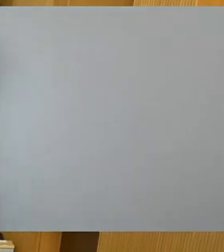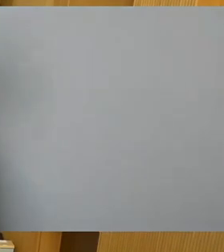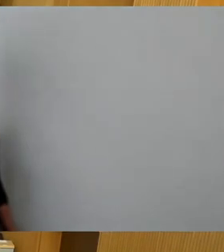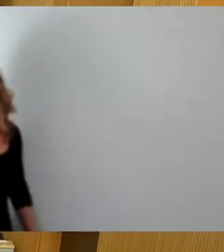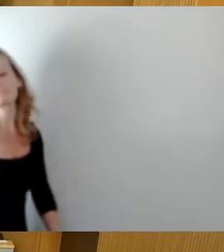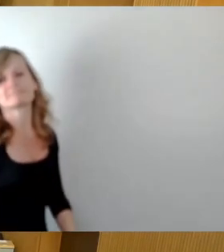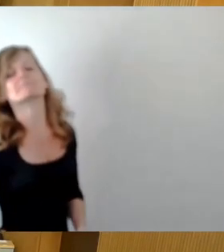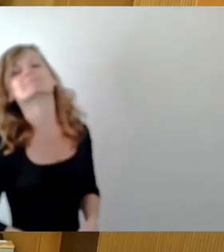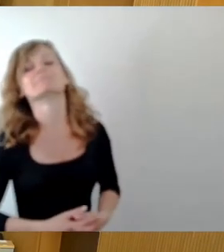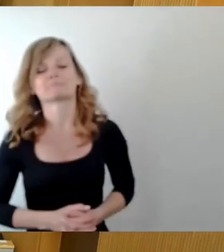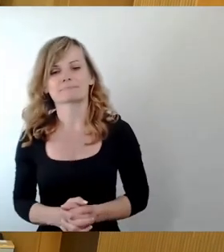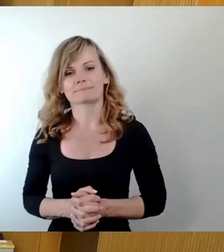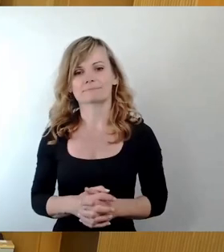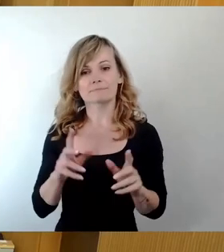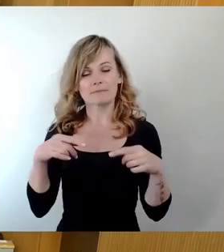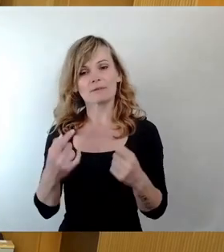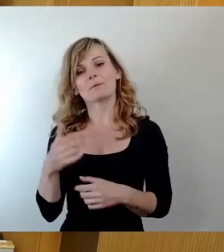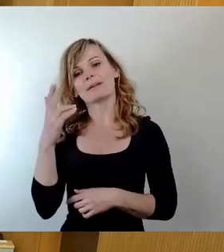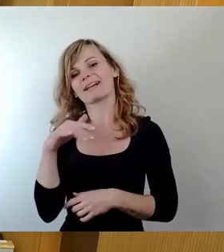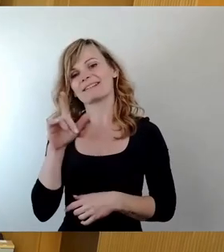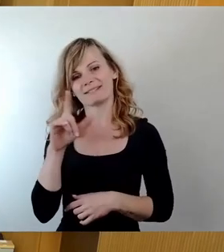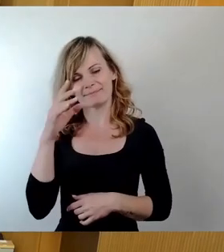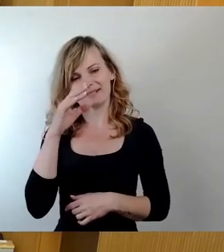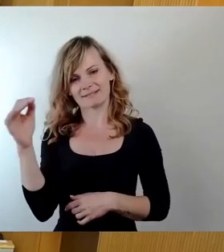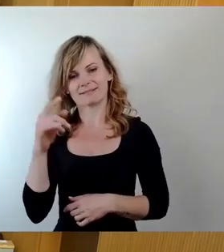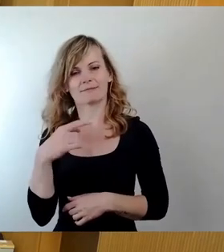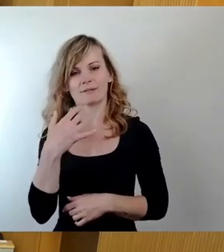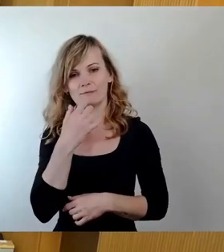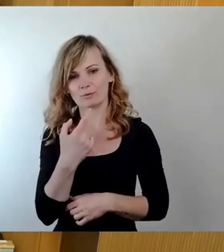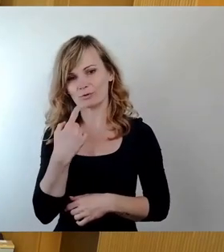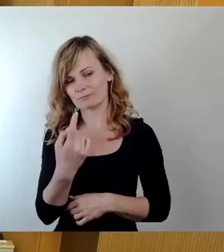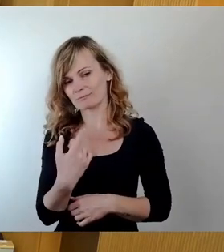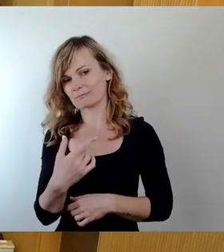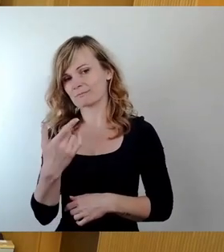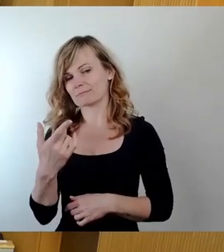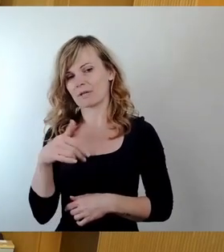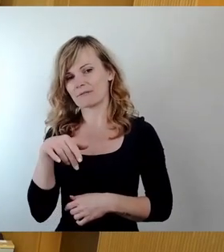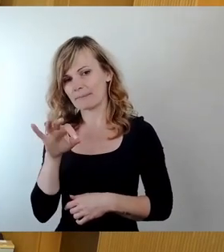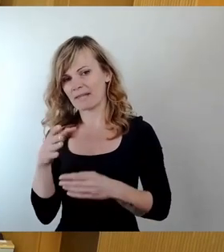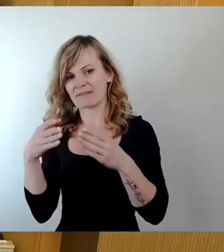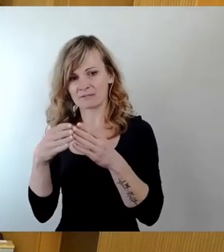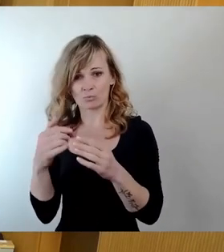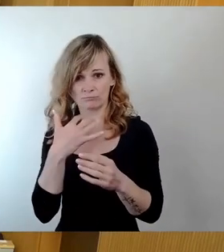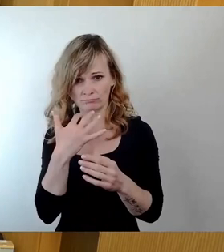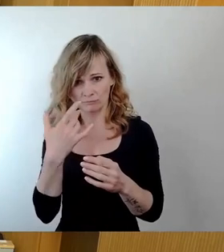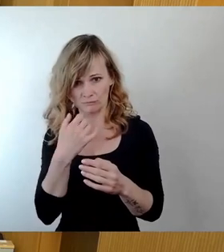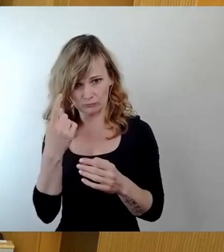Oder wir können dann vielleicht auch den Sack zumachen, weil FDP-Fraktion kann dann natürlich auch noch reden, wenn gewünscht.